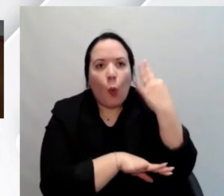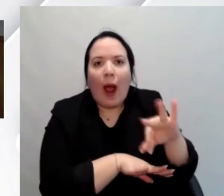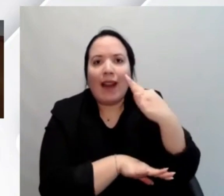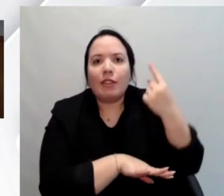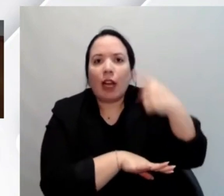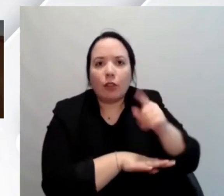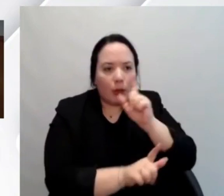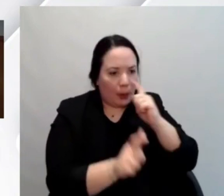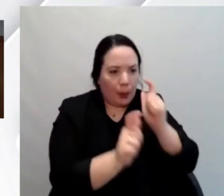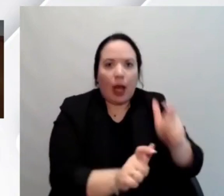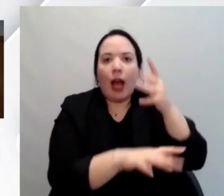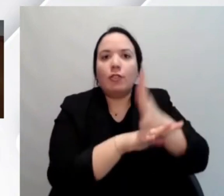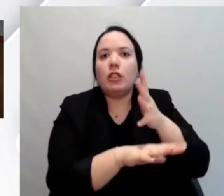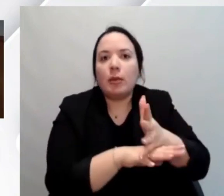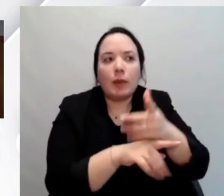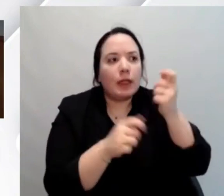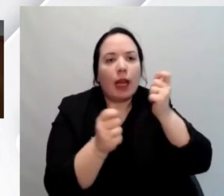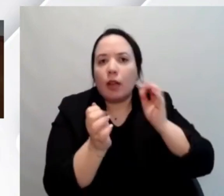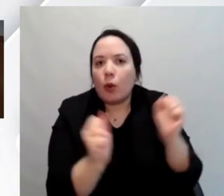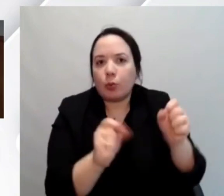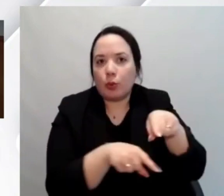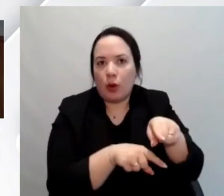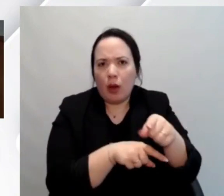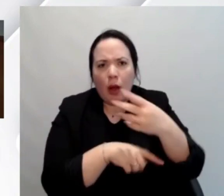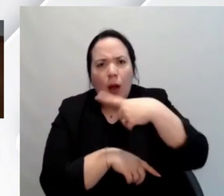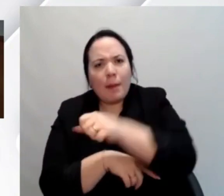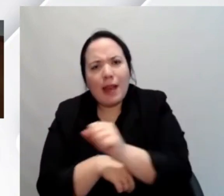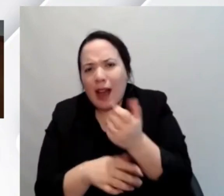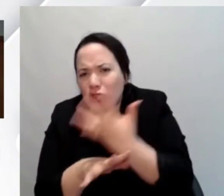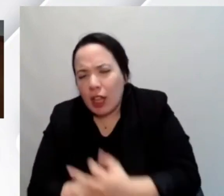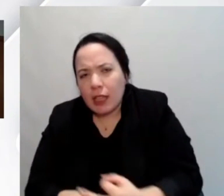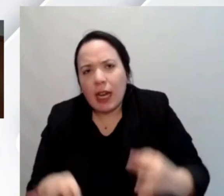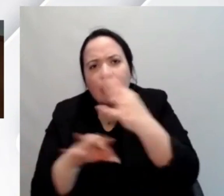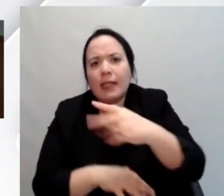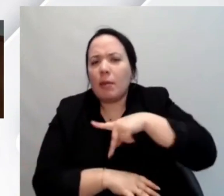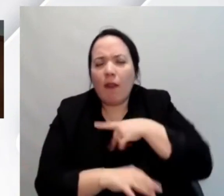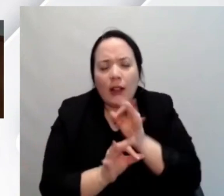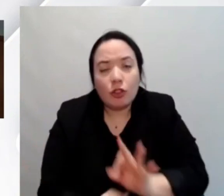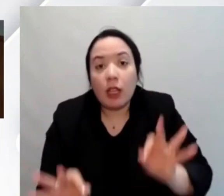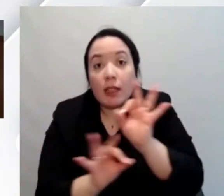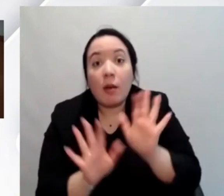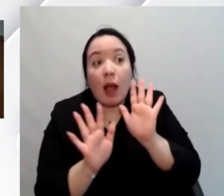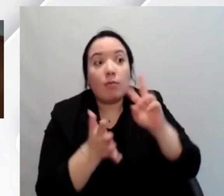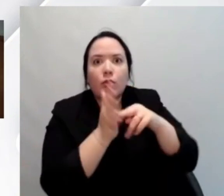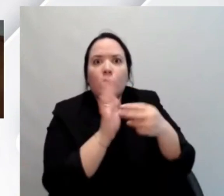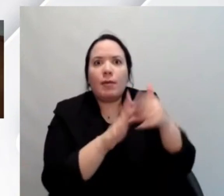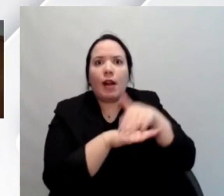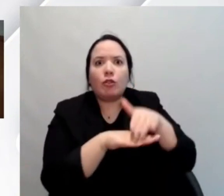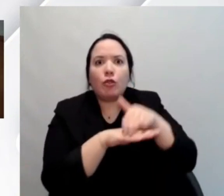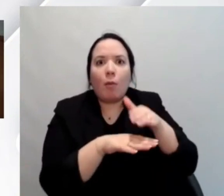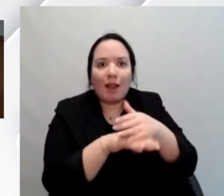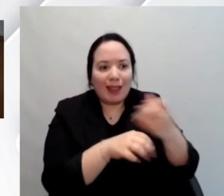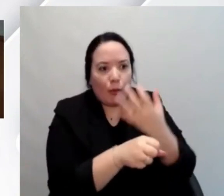lavorare oggi nel mercato non con la pubblica amministrazione non col privato ma non è non produce qualcosa che porta